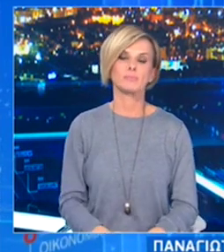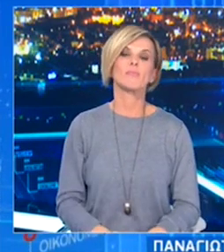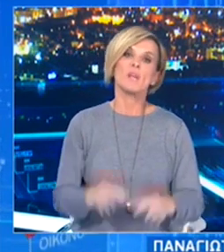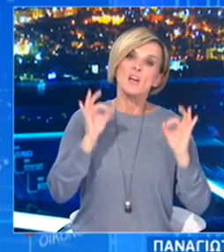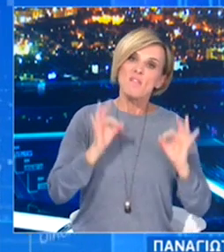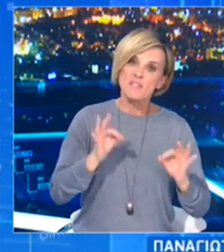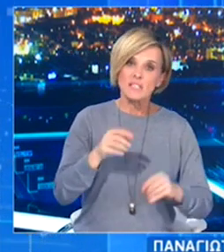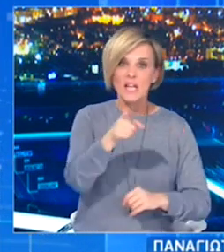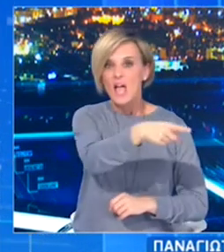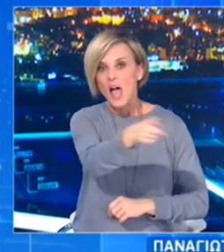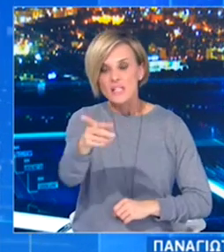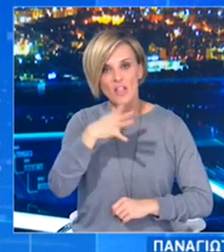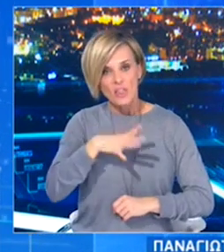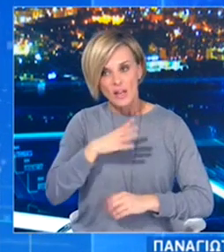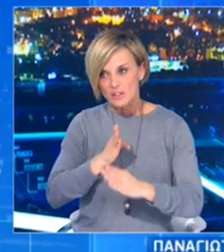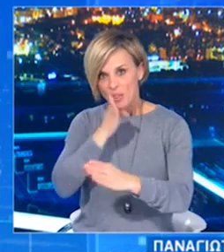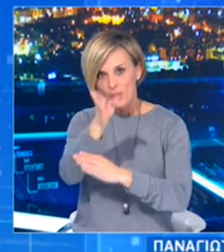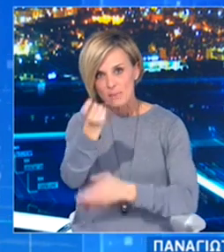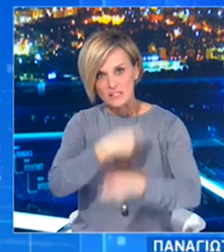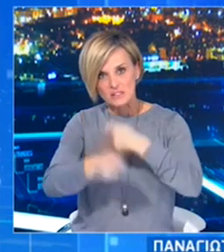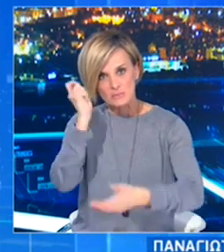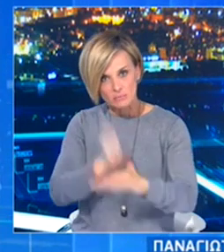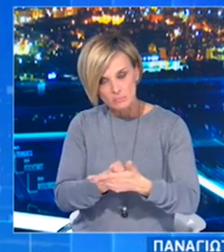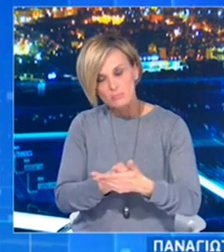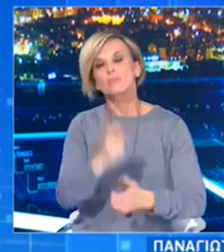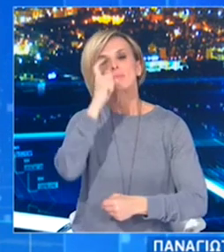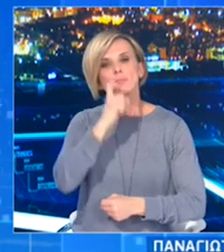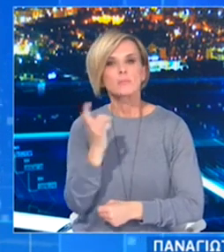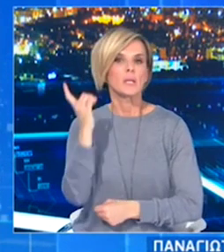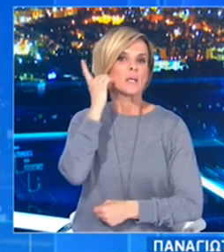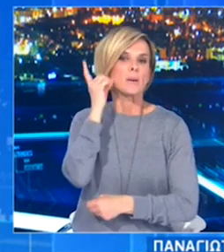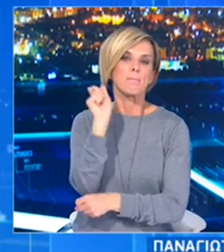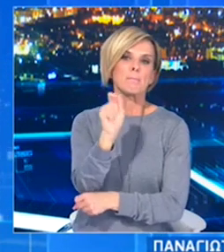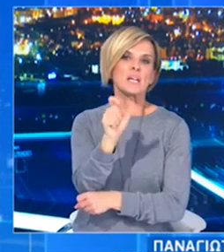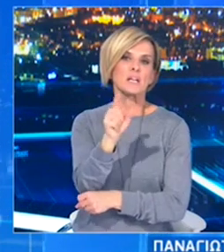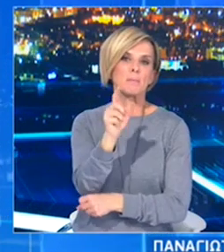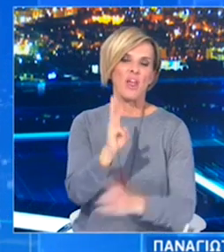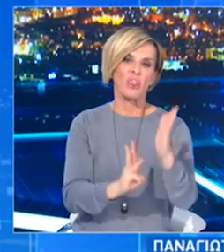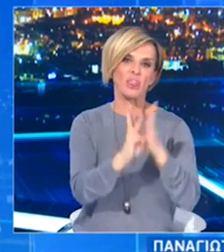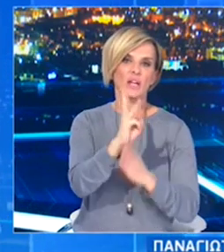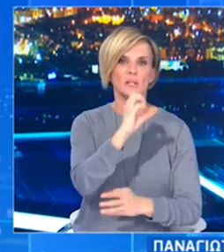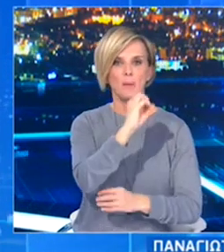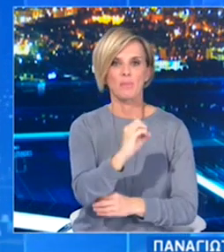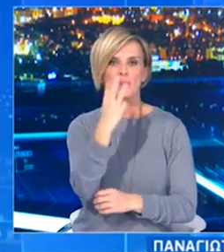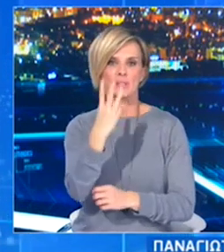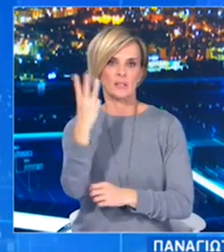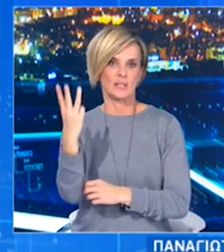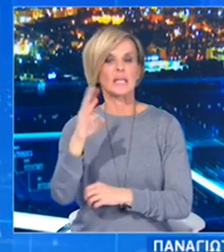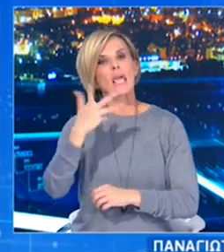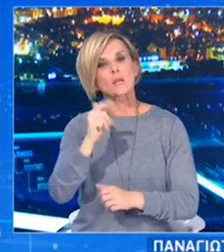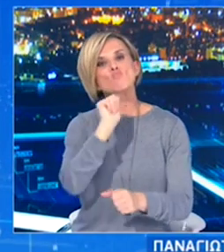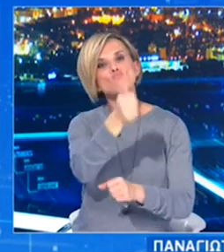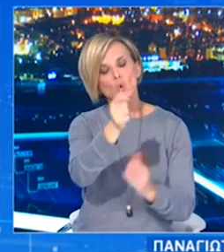αποστολή σε SMS στο 13.033 με την επιλογή 2 ή συμπληρωμένο έντυπο βεβαίωση κίνησης ή χειρόγραφη βεβαίωση